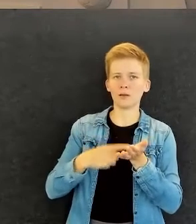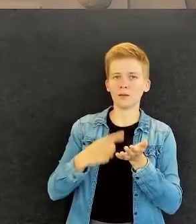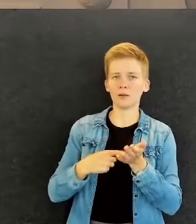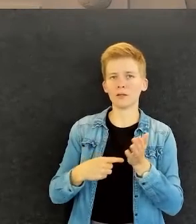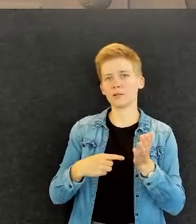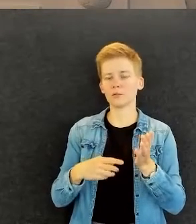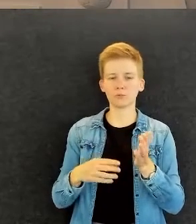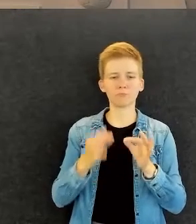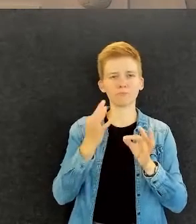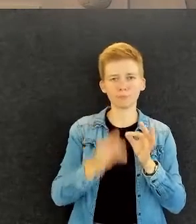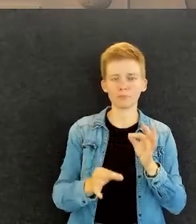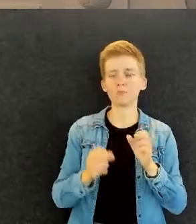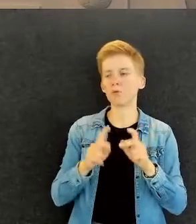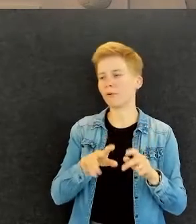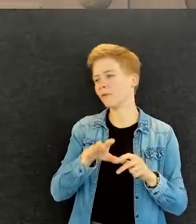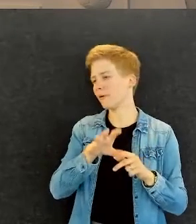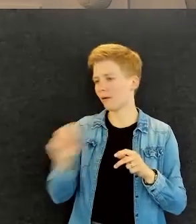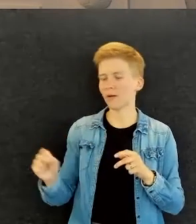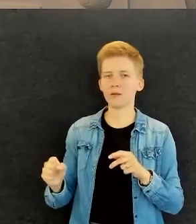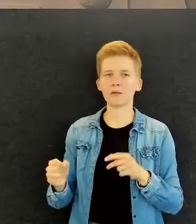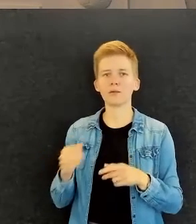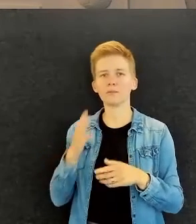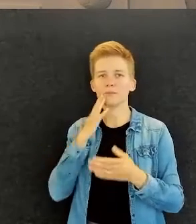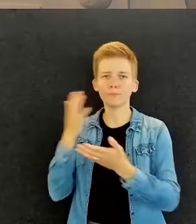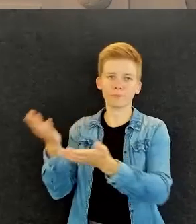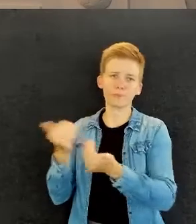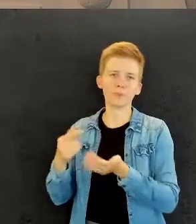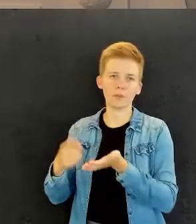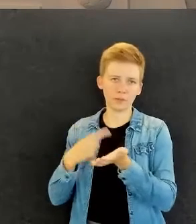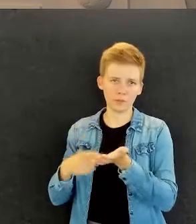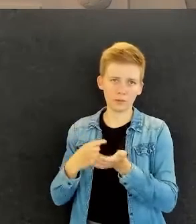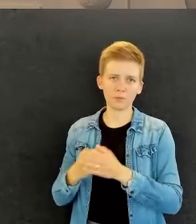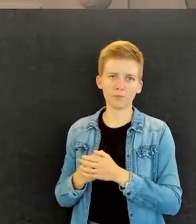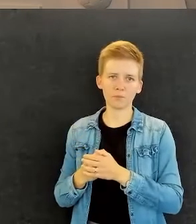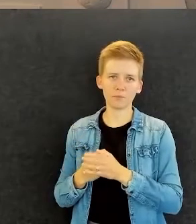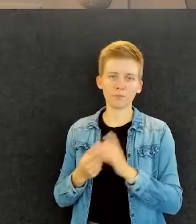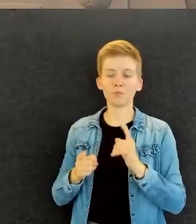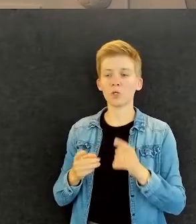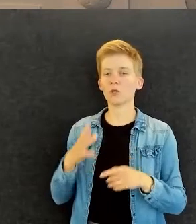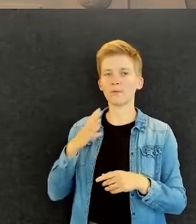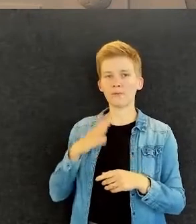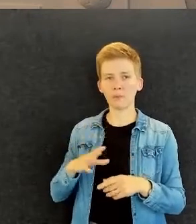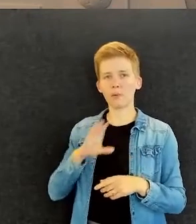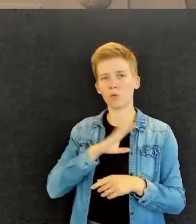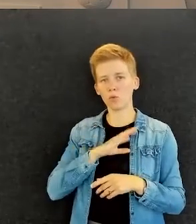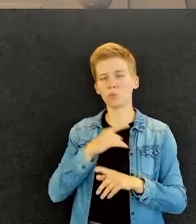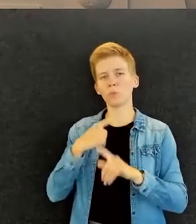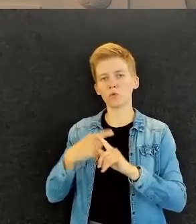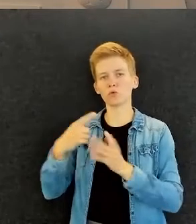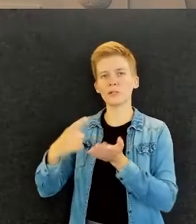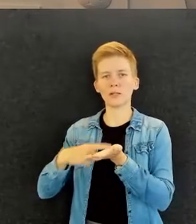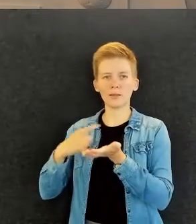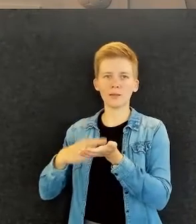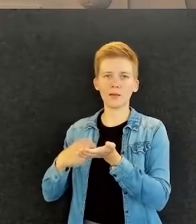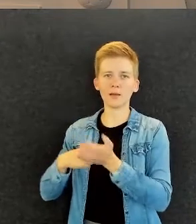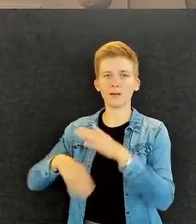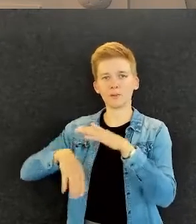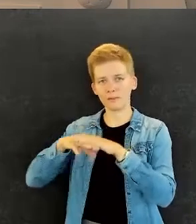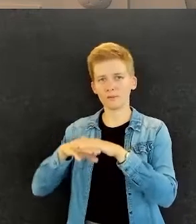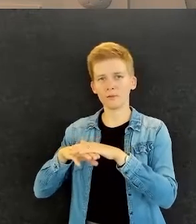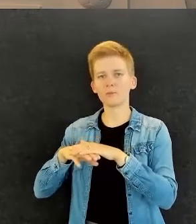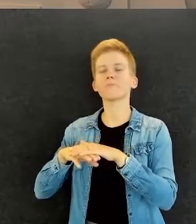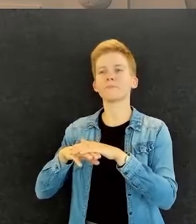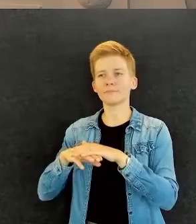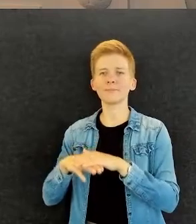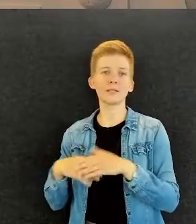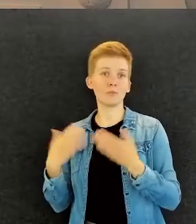haastatteluun. Ja tavallaan, että jos täytät kriteerit ja sinulla on vamma, niin se katsotaan